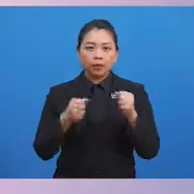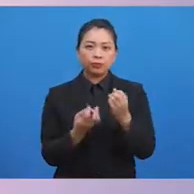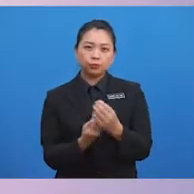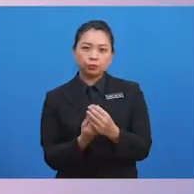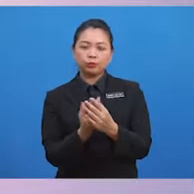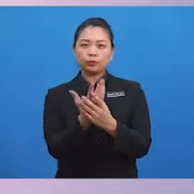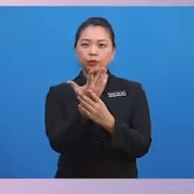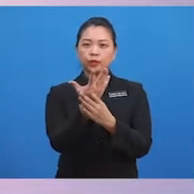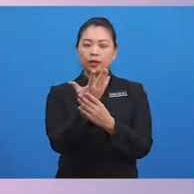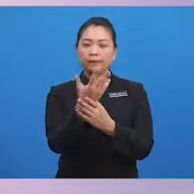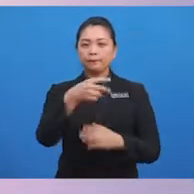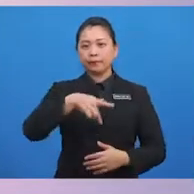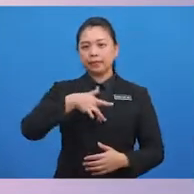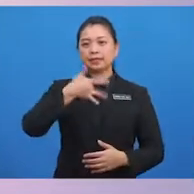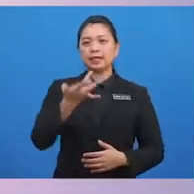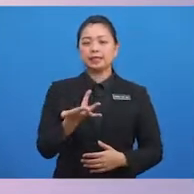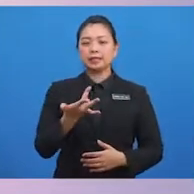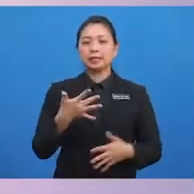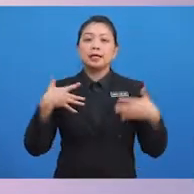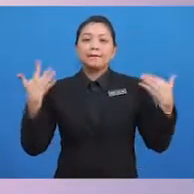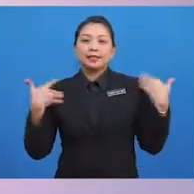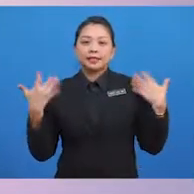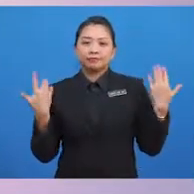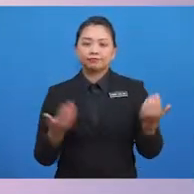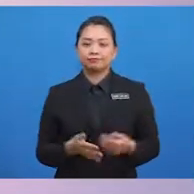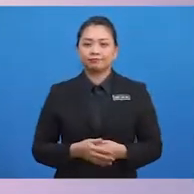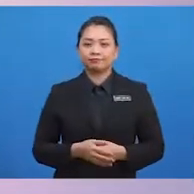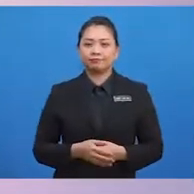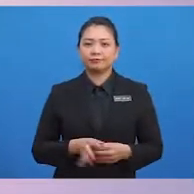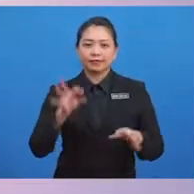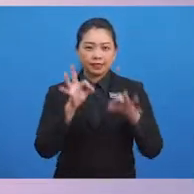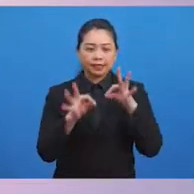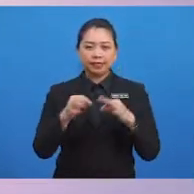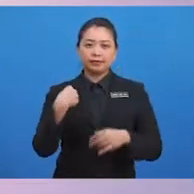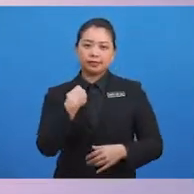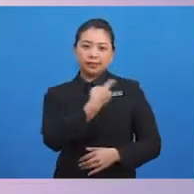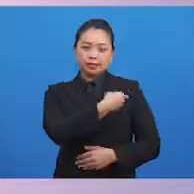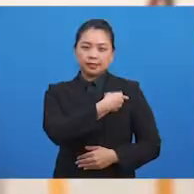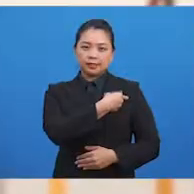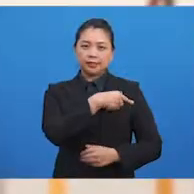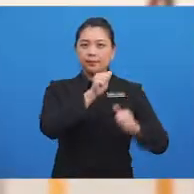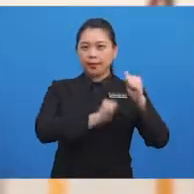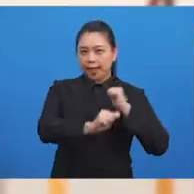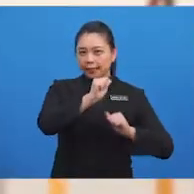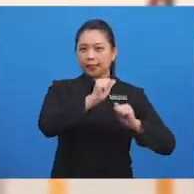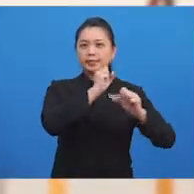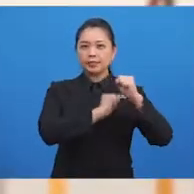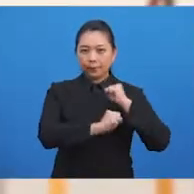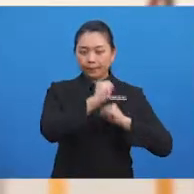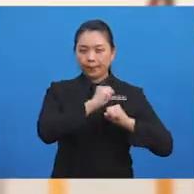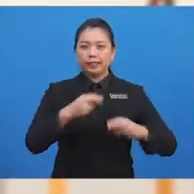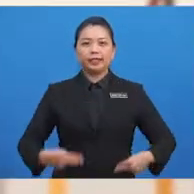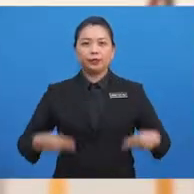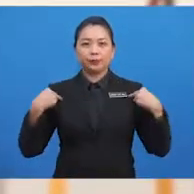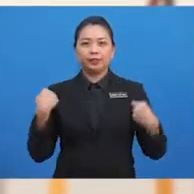perasaan gembira. Sekiranya kita beradab sopan, Hidup